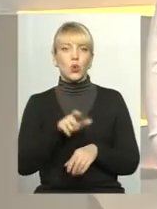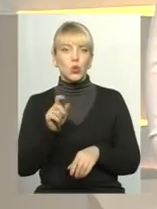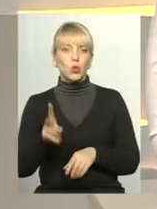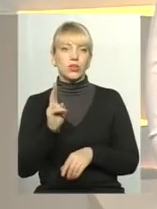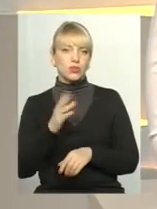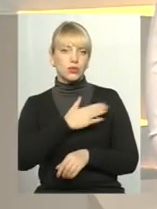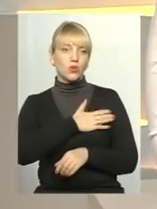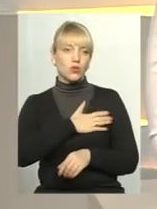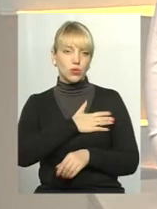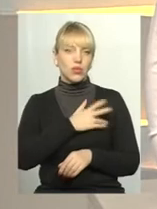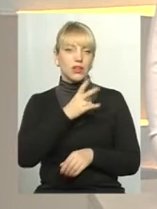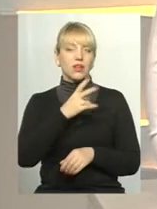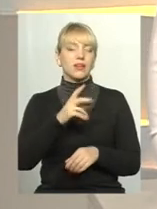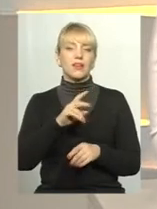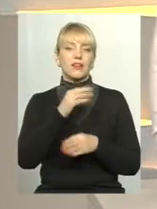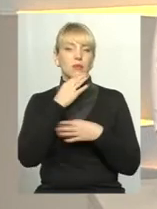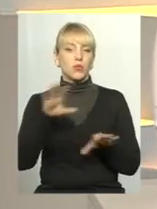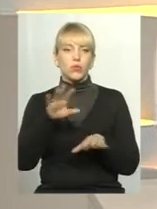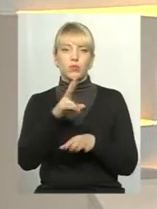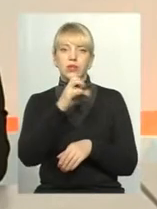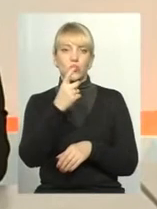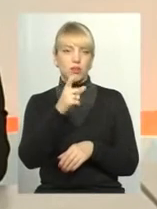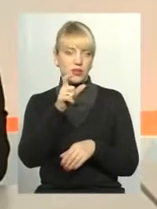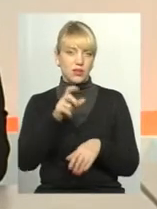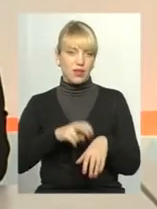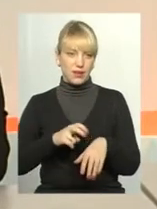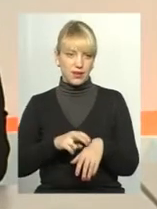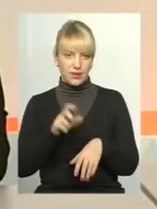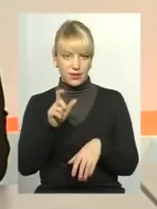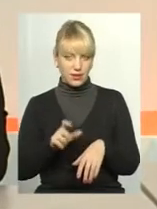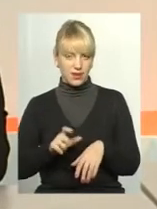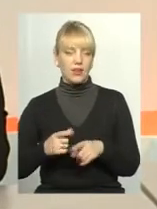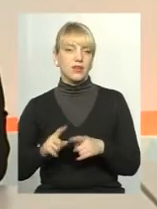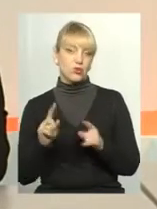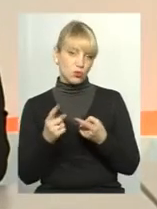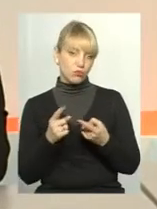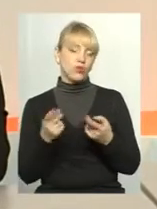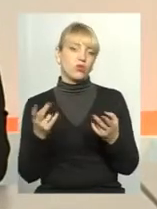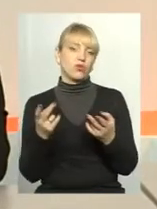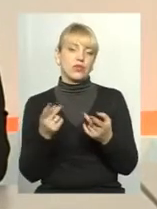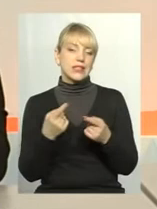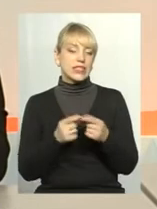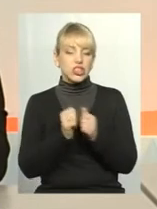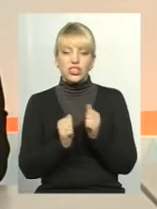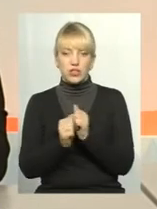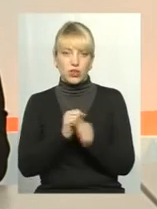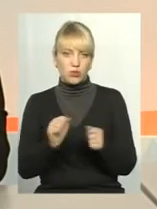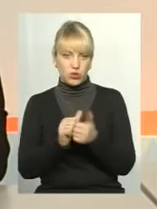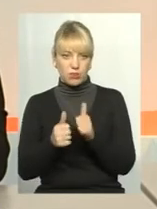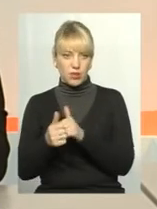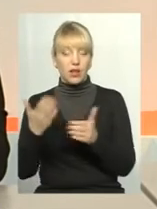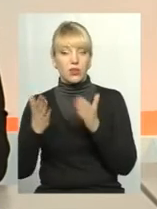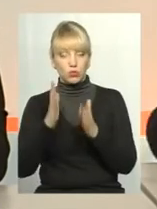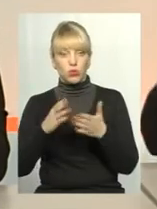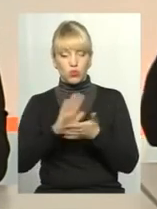яким ні один лікар не може догодити. І тому це часто не може відбуватись. А коли будуть підписані